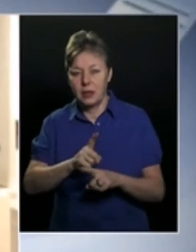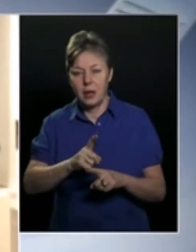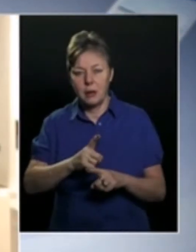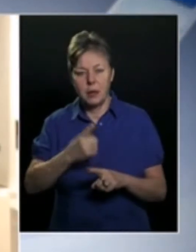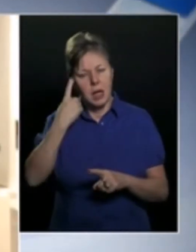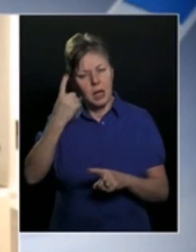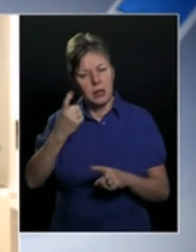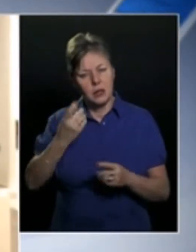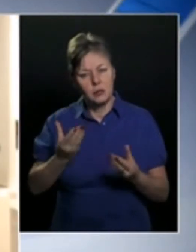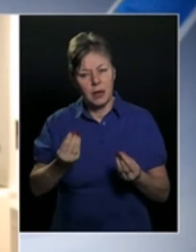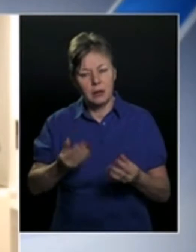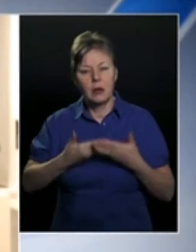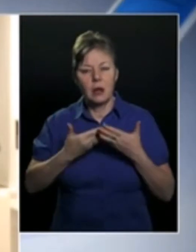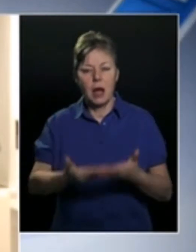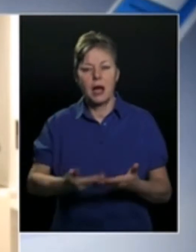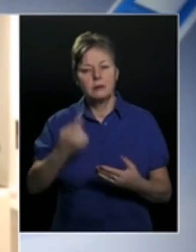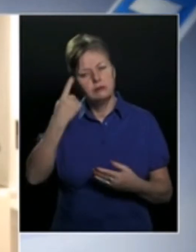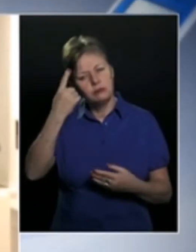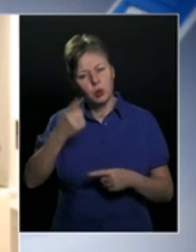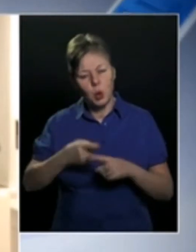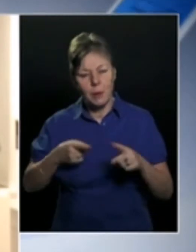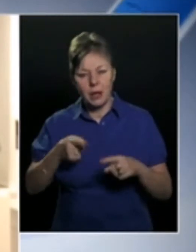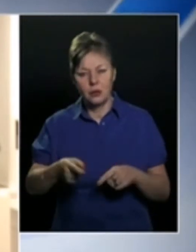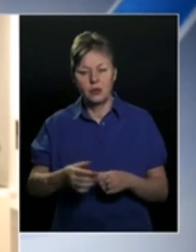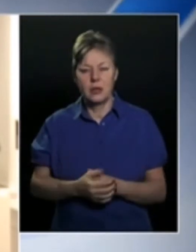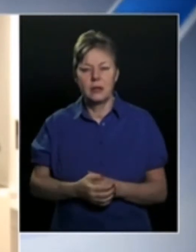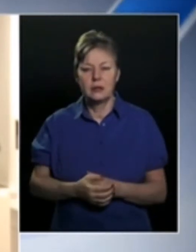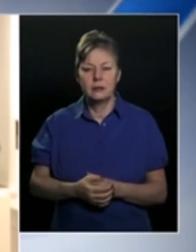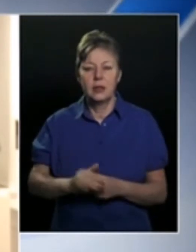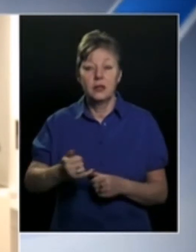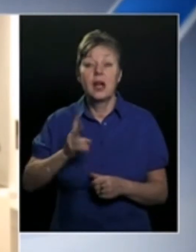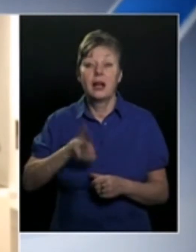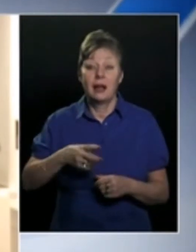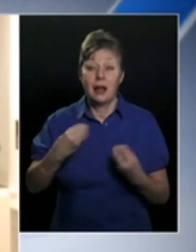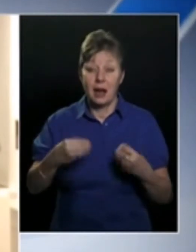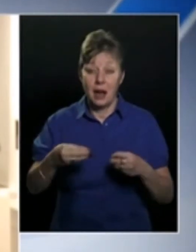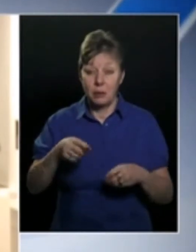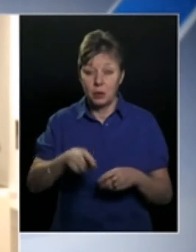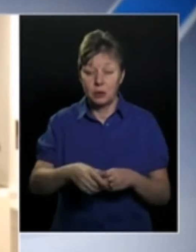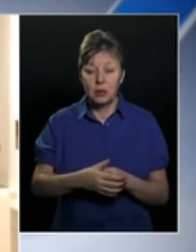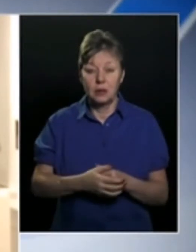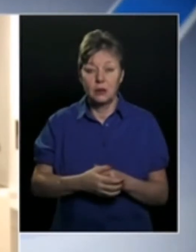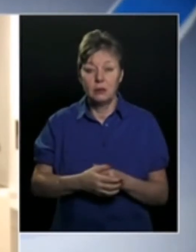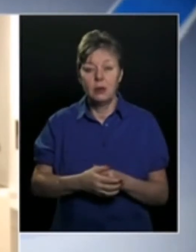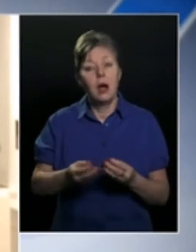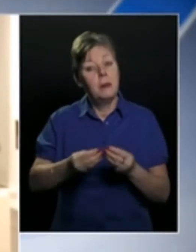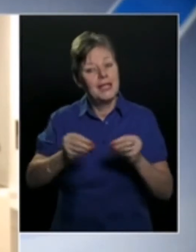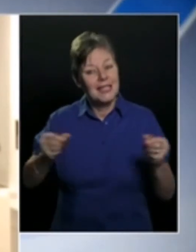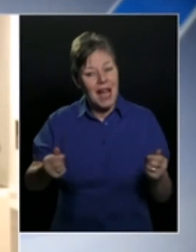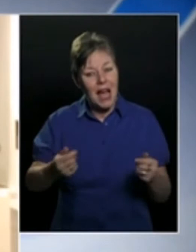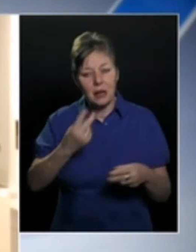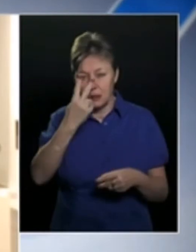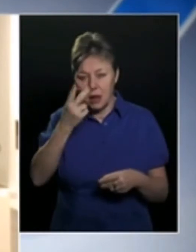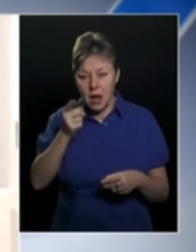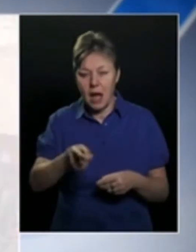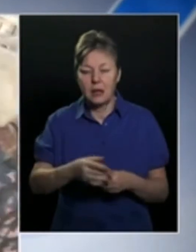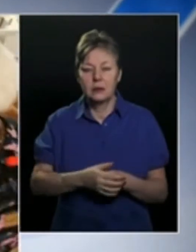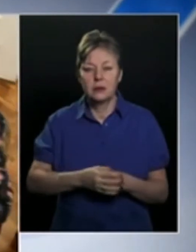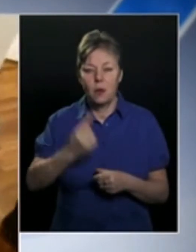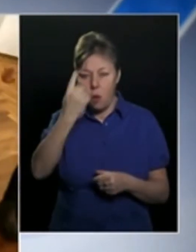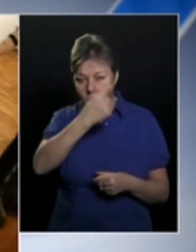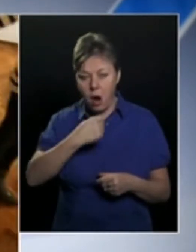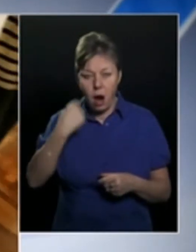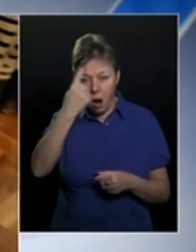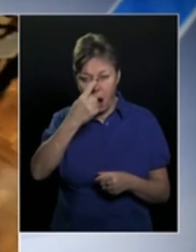akkor egy kis ilyen ismeretanyagátadás, vagy egy ilyen tudományos rész. Valamint pedig el kell mondanom, azt, ami szárazan látható.